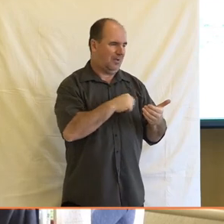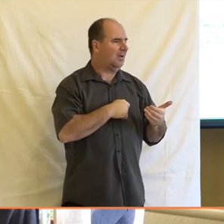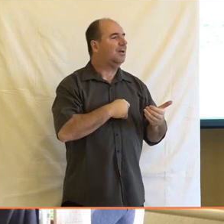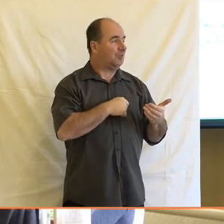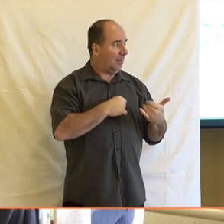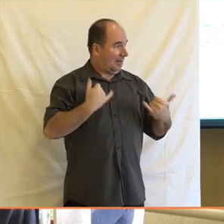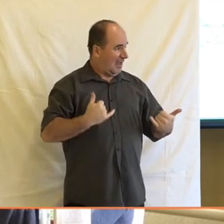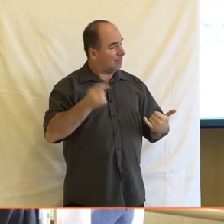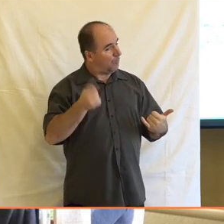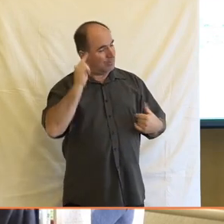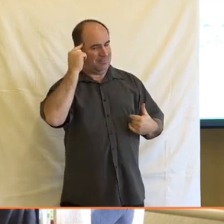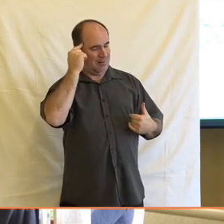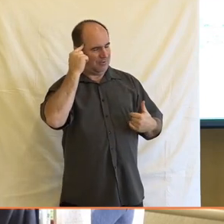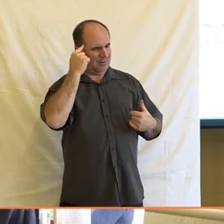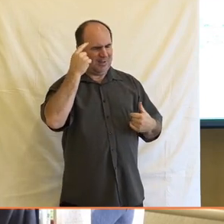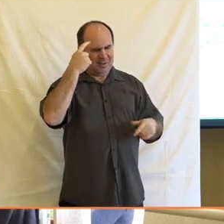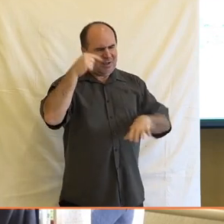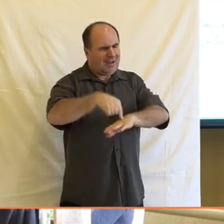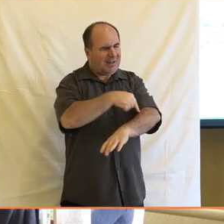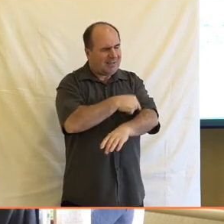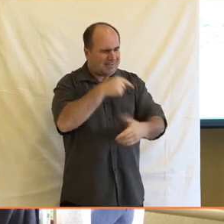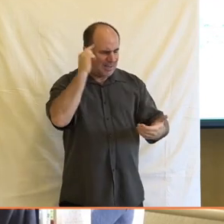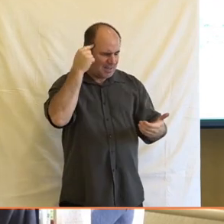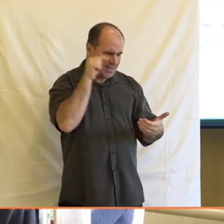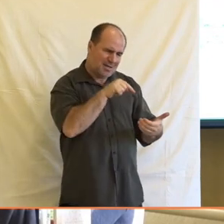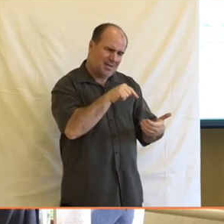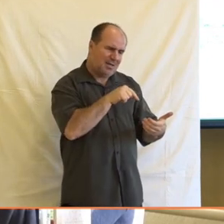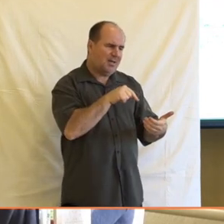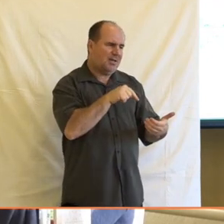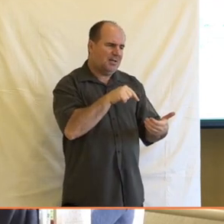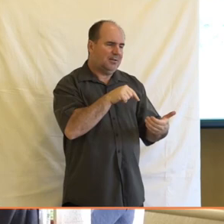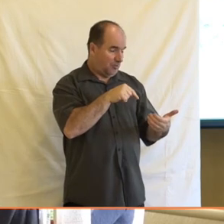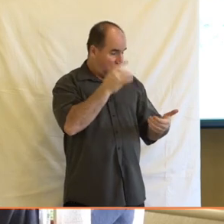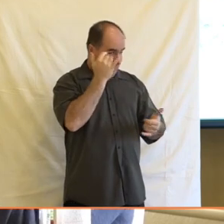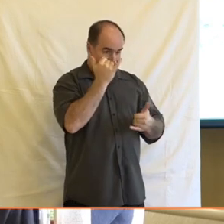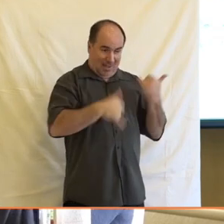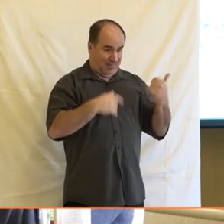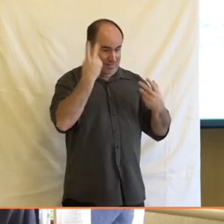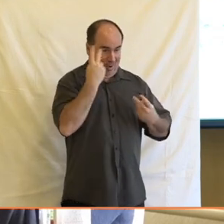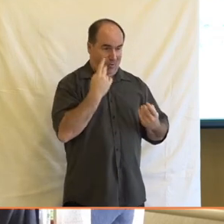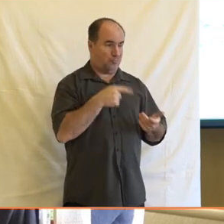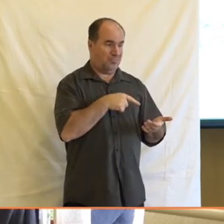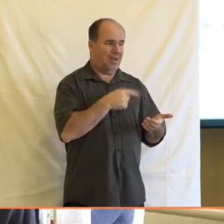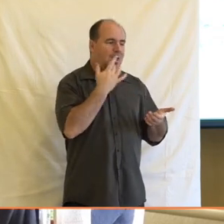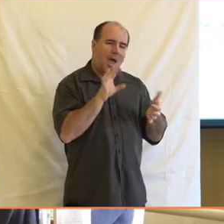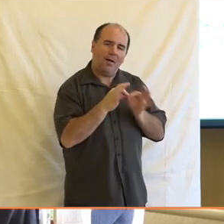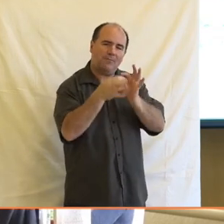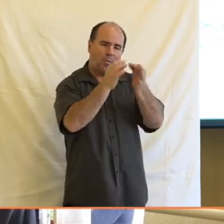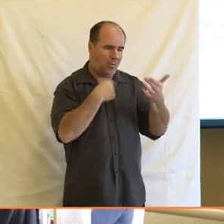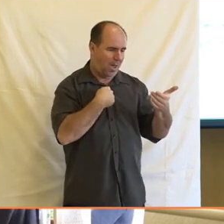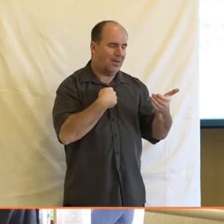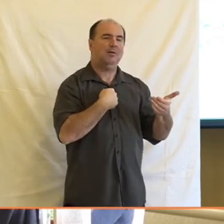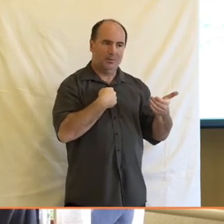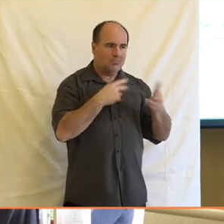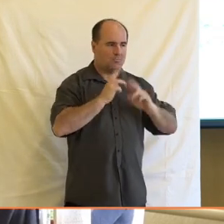těmi jejich dopady. A tohle je věc, kterou prostě asi jistou dobu převládal nějaký pocit, že se vymění, že